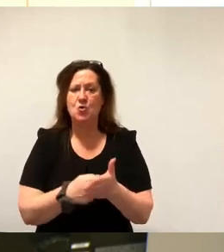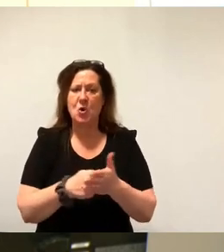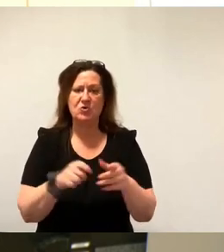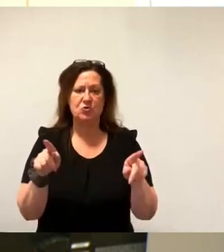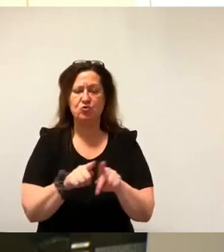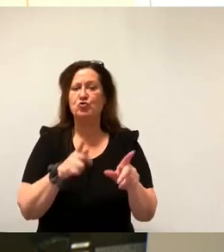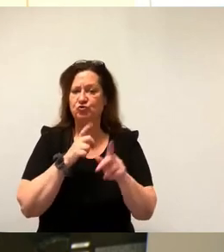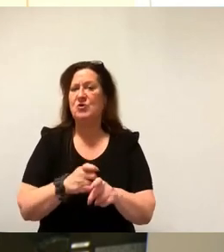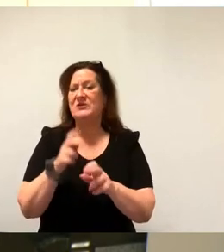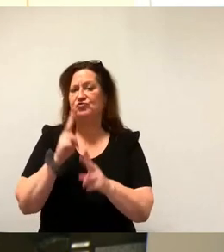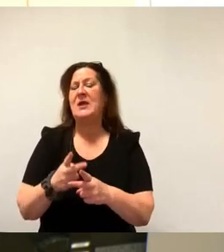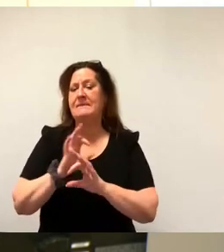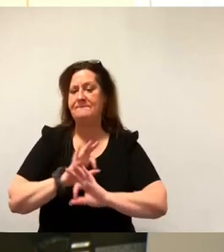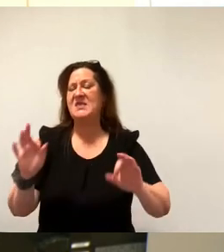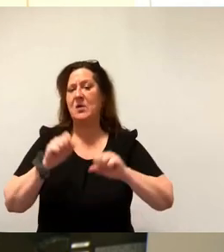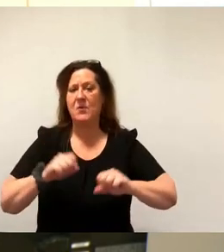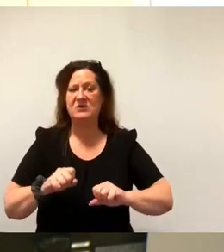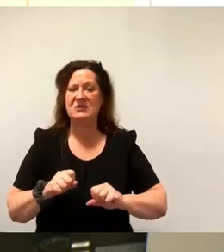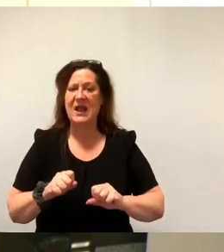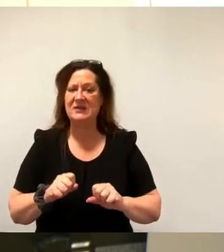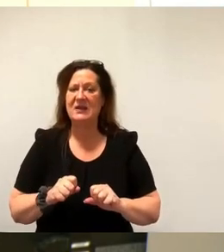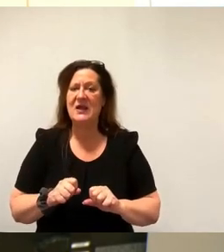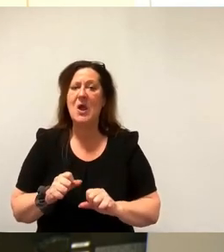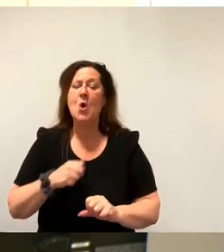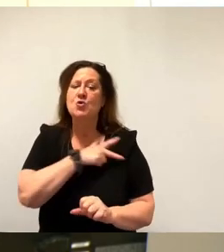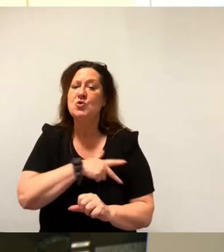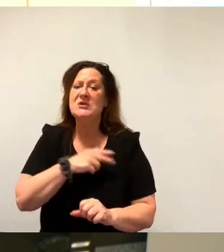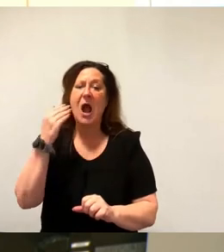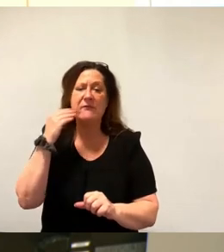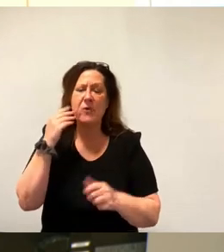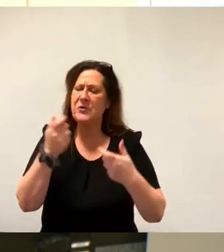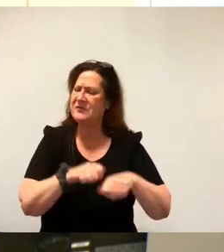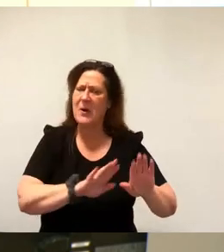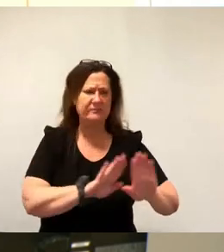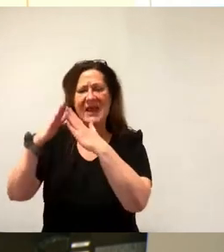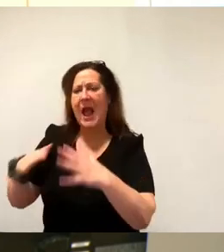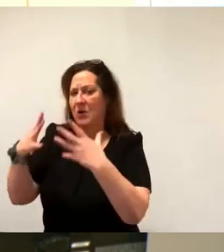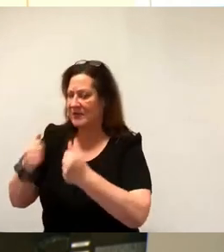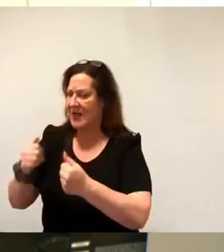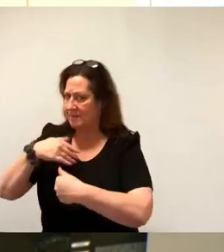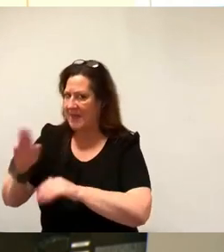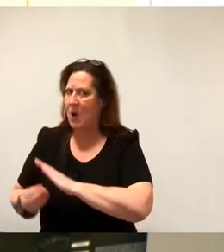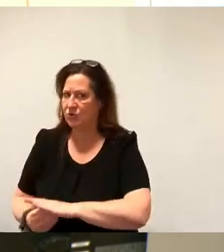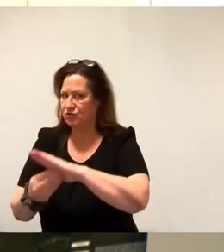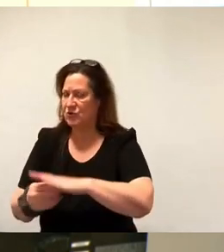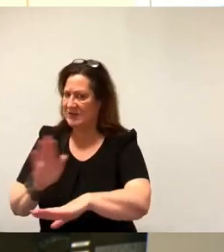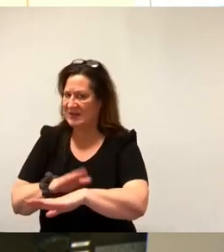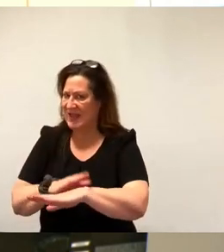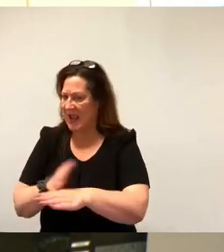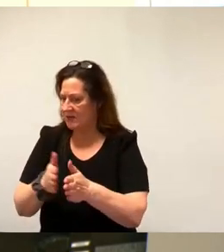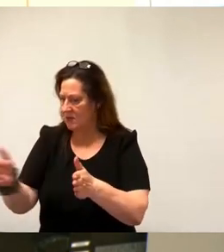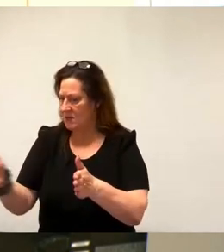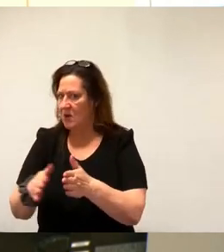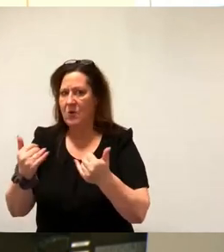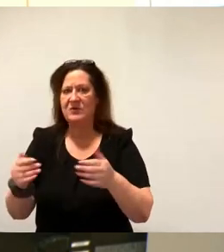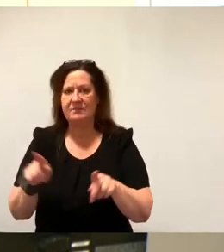Der Weg vom Sozialwohnungsbau hin zur Unterstützung von Haushalten nur für den Zeitraum, wo es notwendig ist. Würde man die 1,7 Millionen auf die